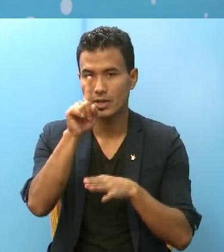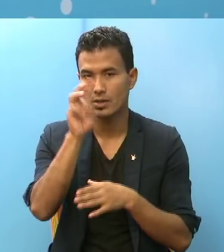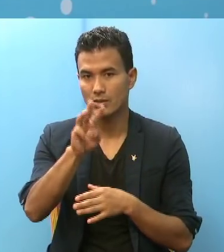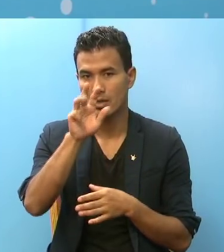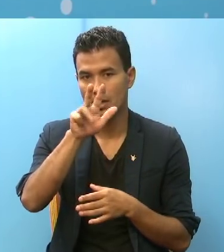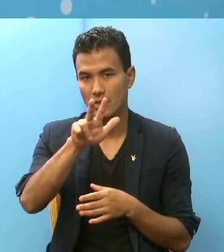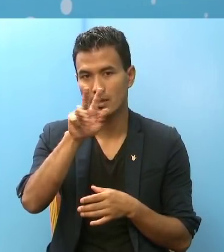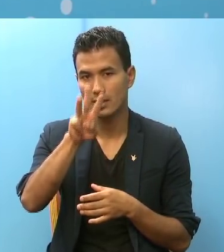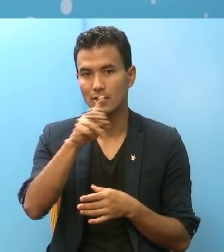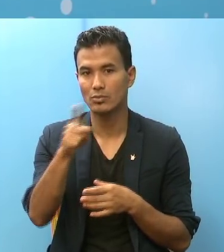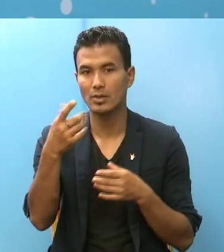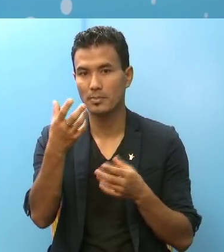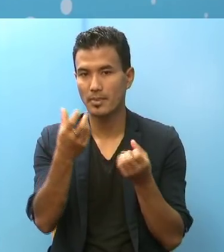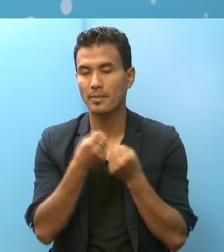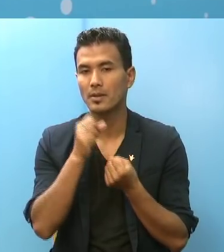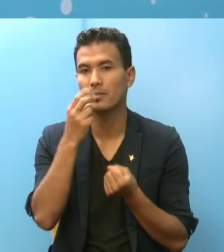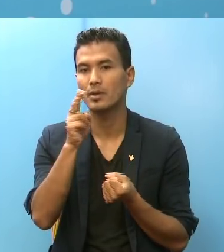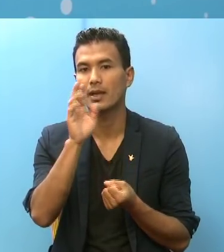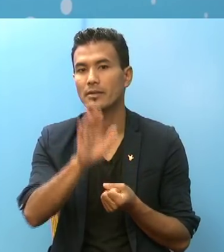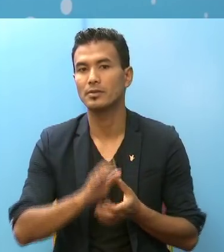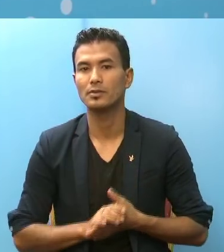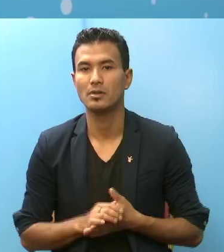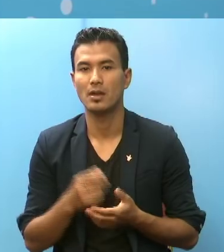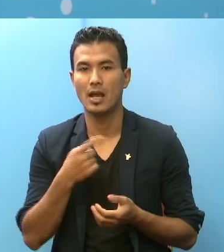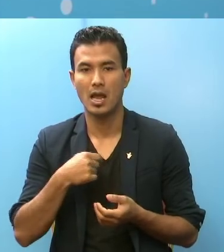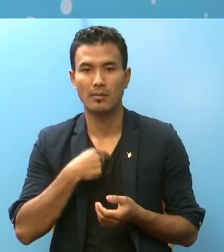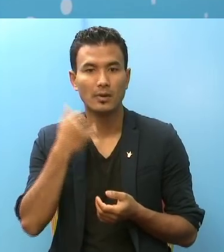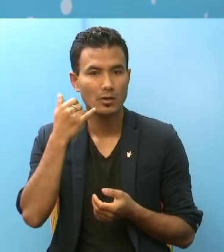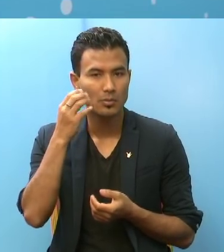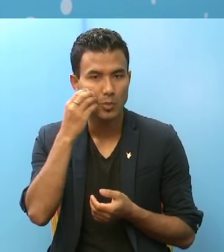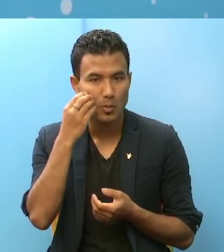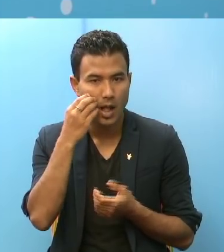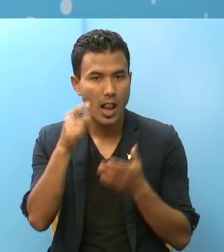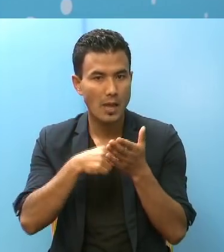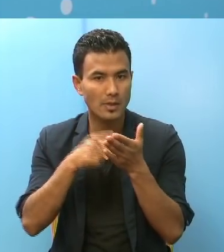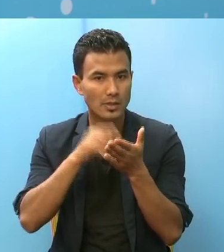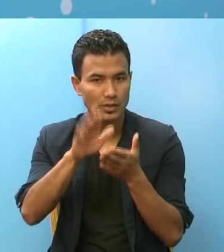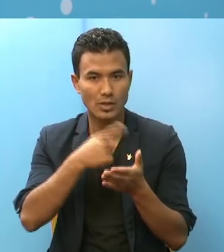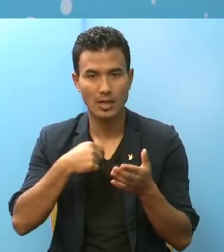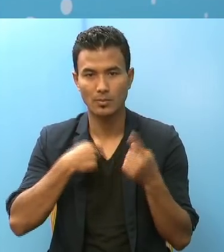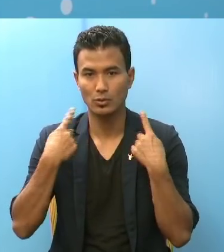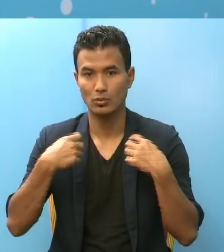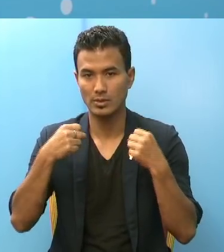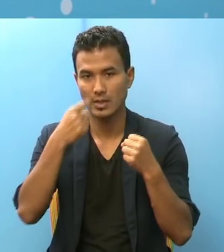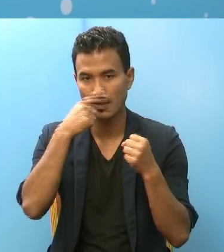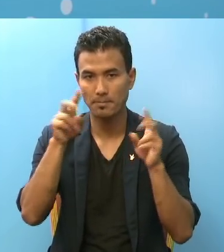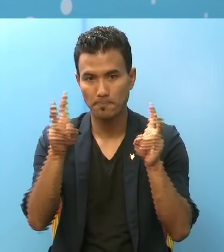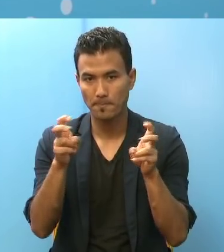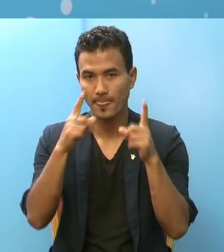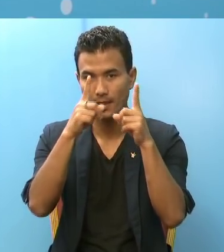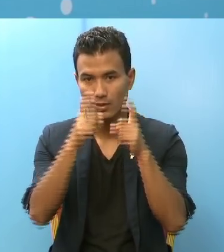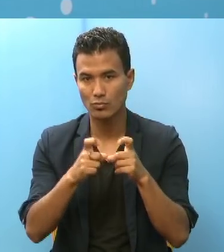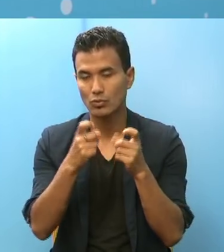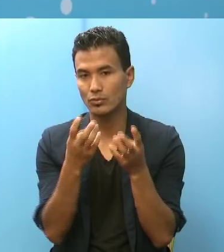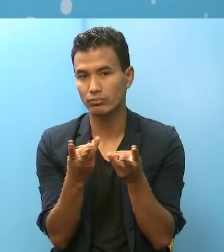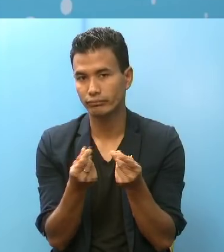जार पिराशी ओटा प्राप्त भैका अच राहाम्रों मोबाइल एप्लिकेशन छा हाम्रों स्वास्ट यो डाउनलोड